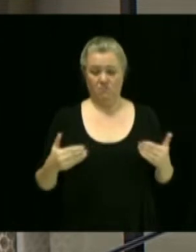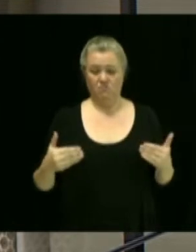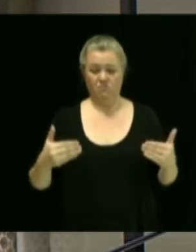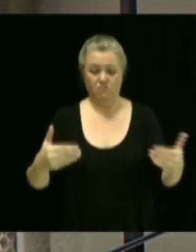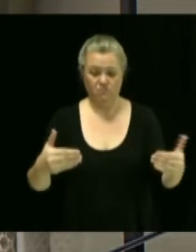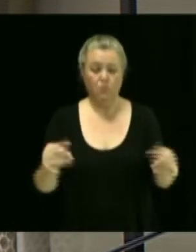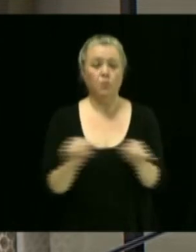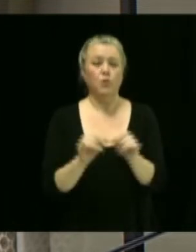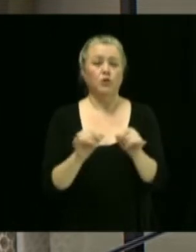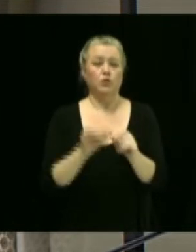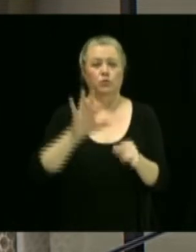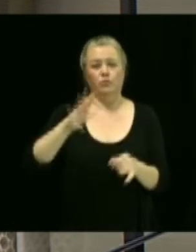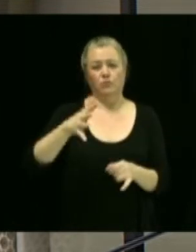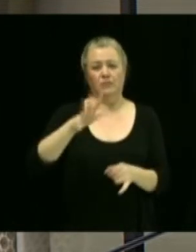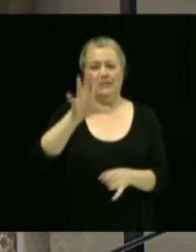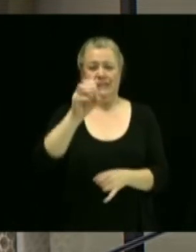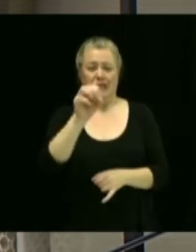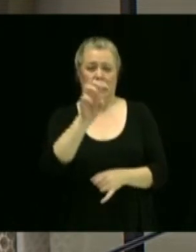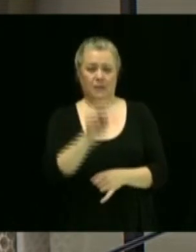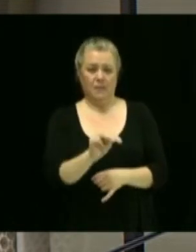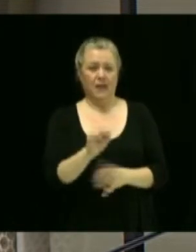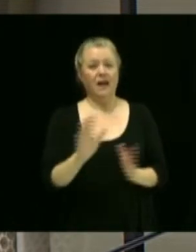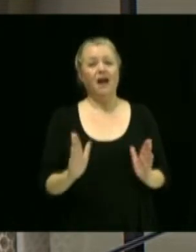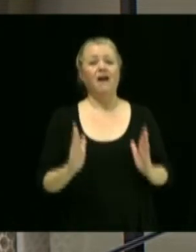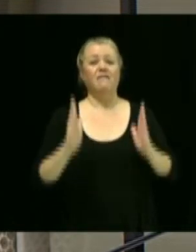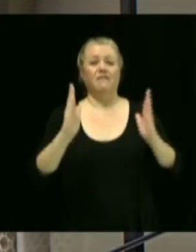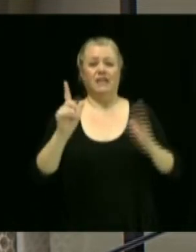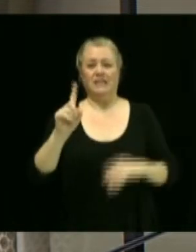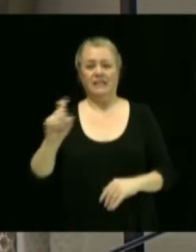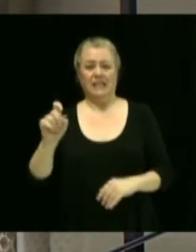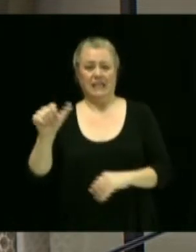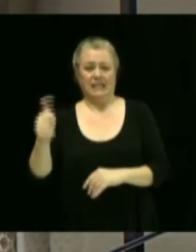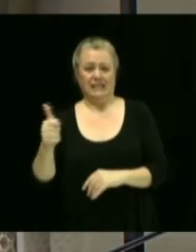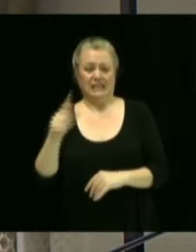ce face au numéro 110 et 114 rue La Rivière.